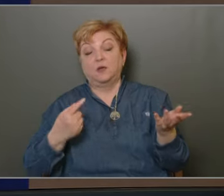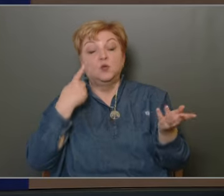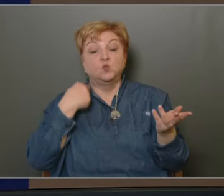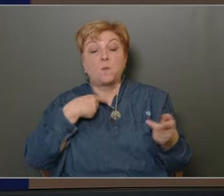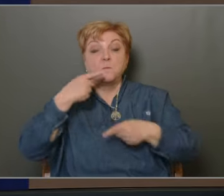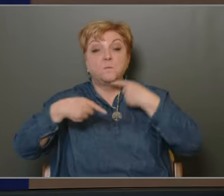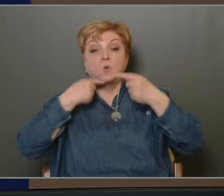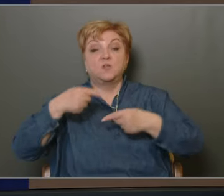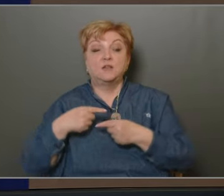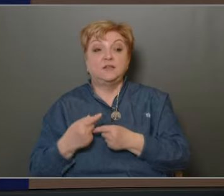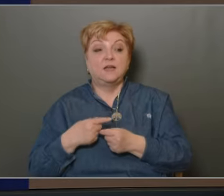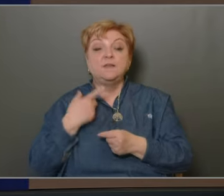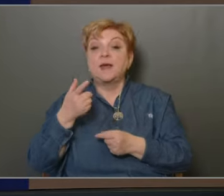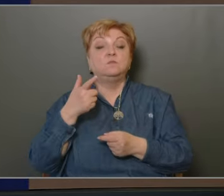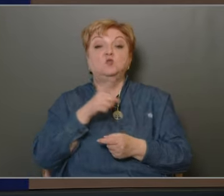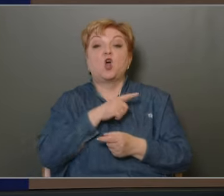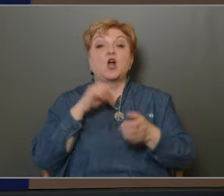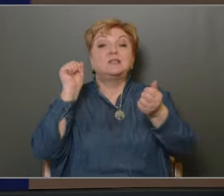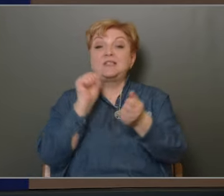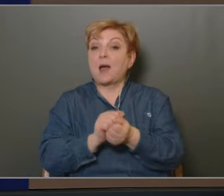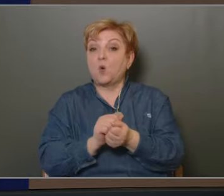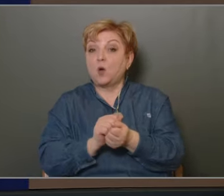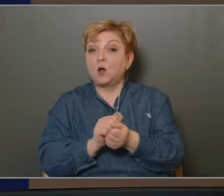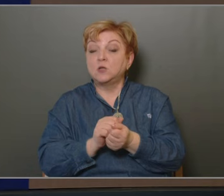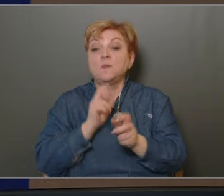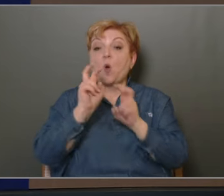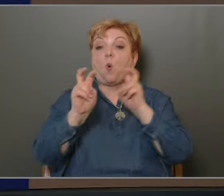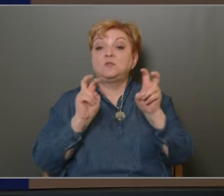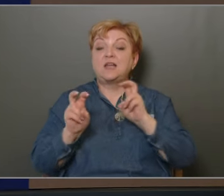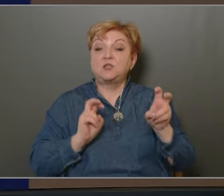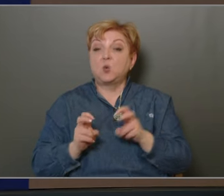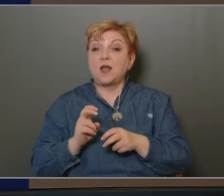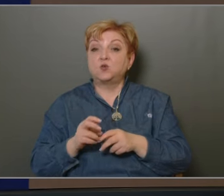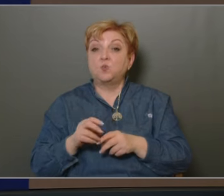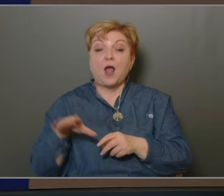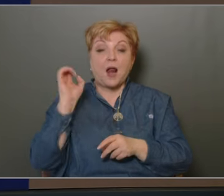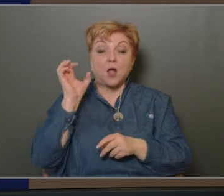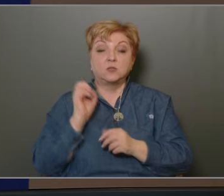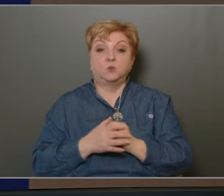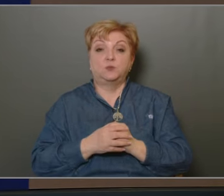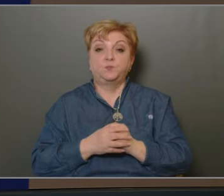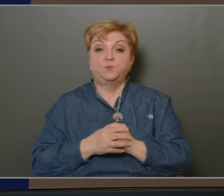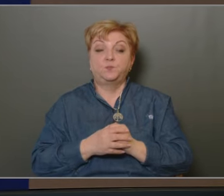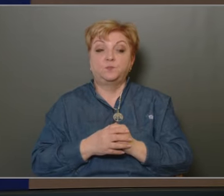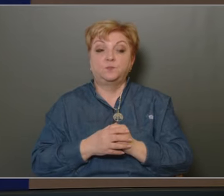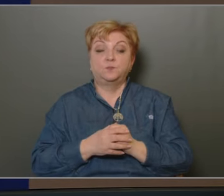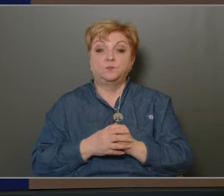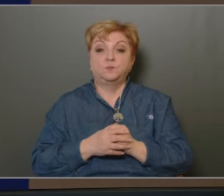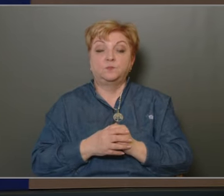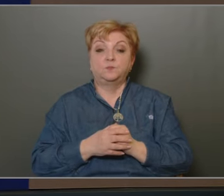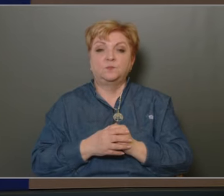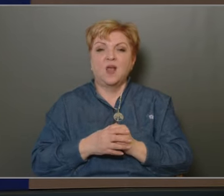mondani, és nem csak azokat a számokat, amelyek a hozzászólásokban elhangzottak. Azért az